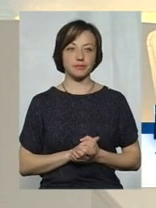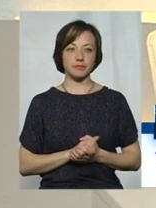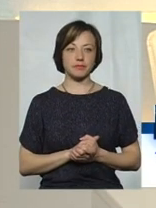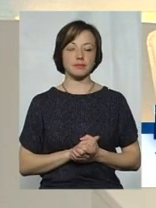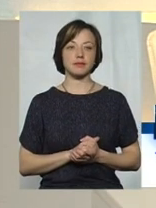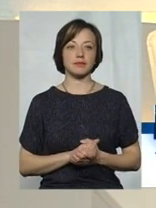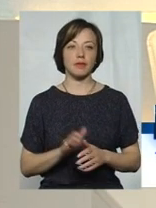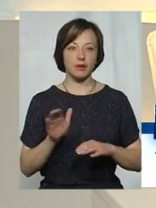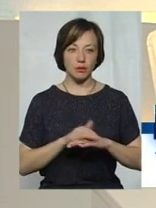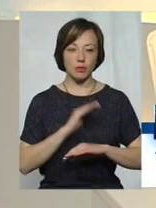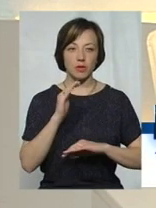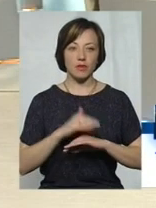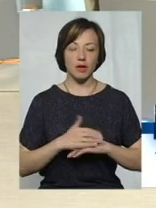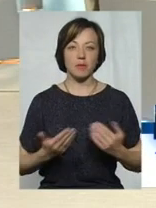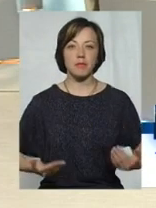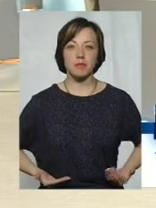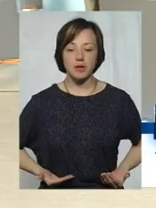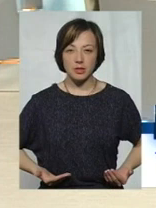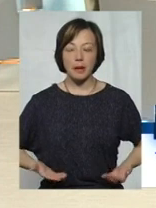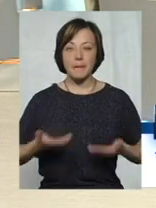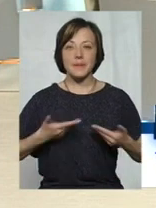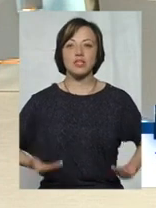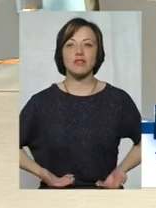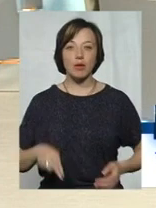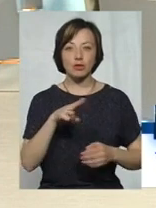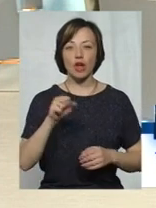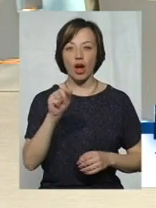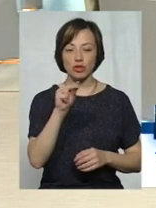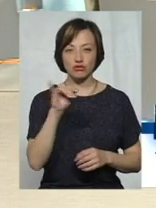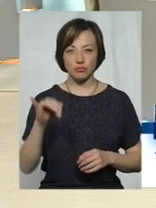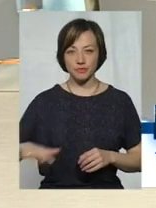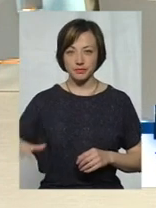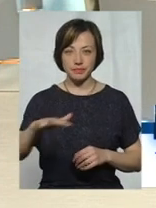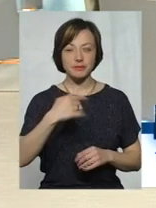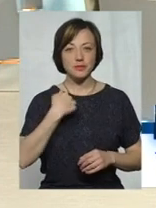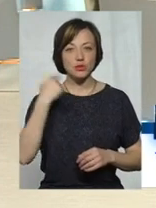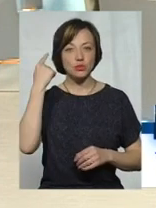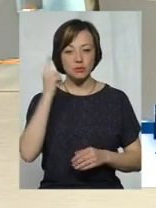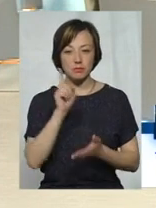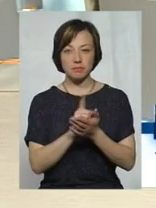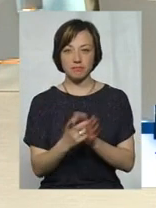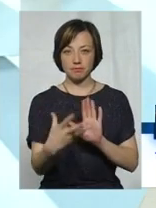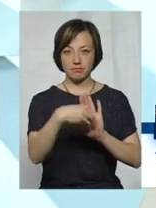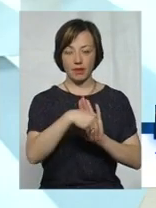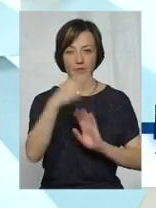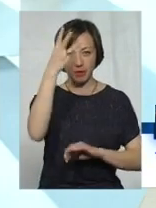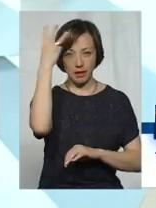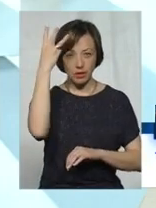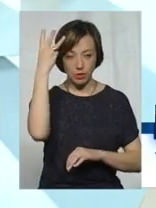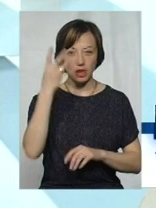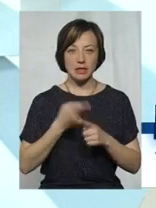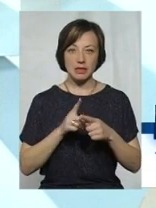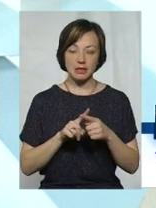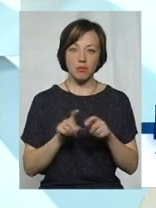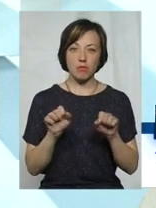Доброго вечора. Ми живемо на дачному масиві. Ми чули, що дачні масиви мають приєднати до Хмельницького. Чи